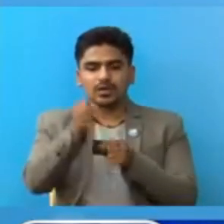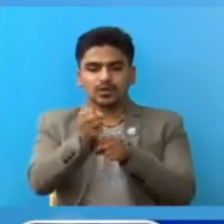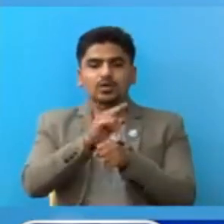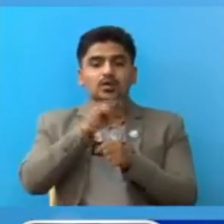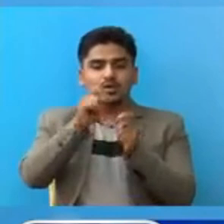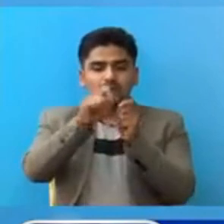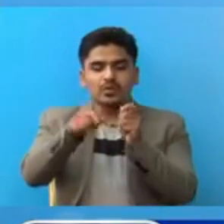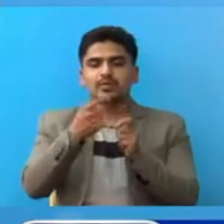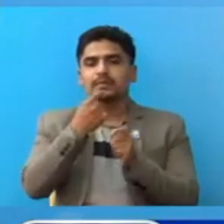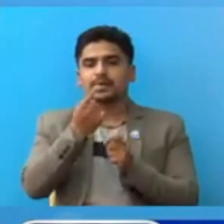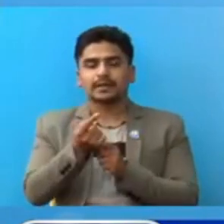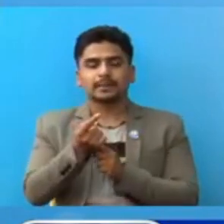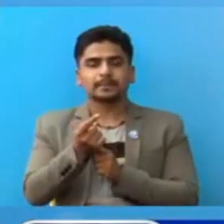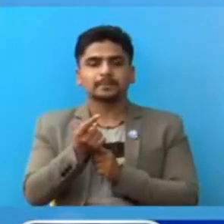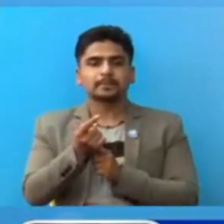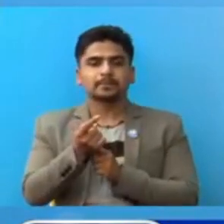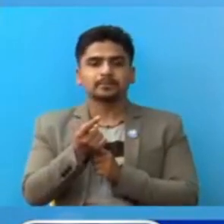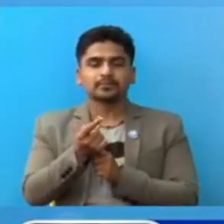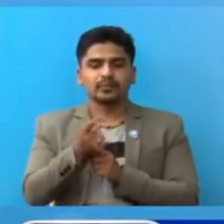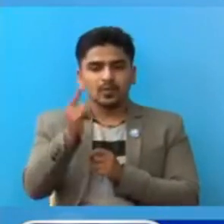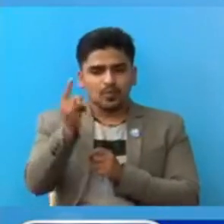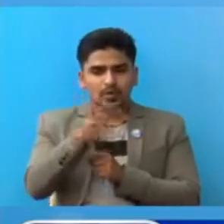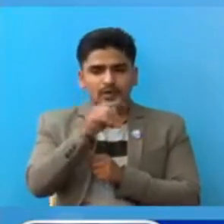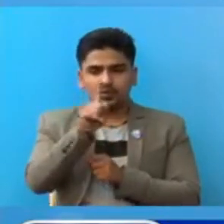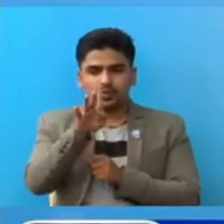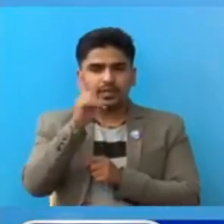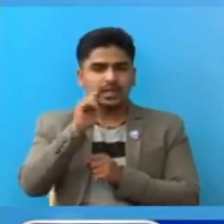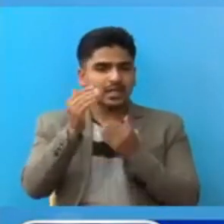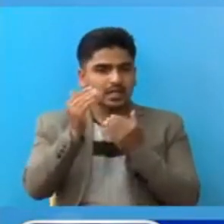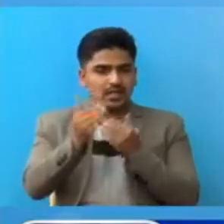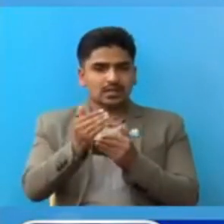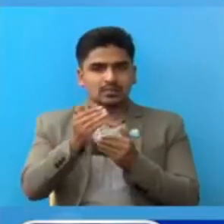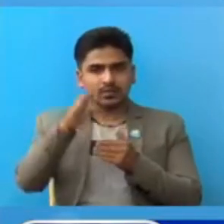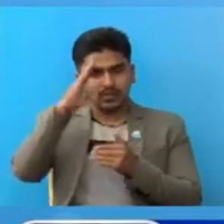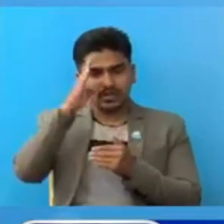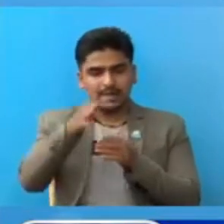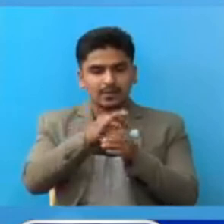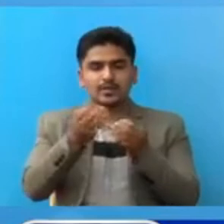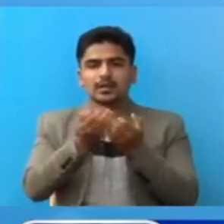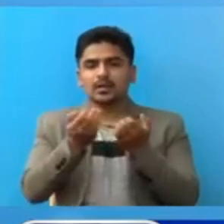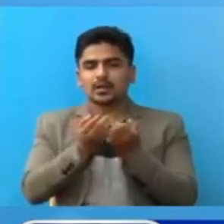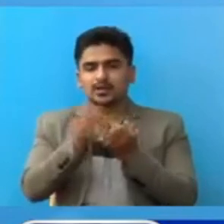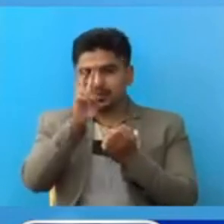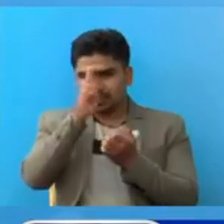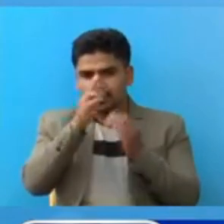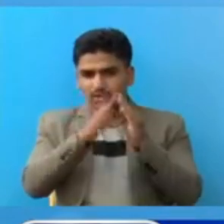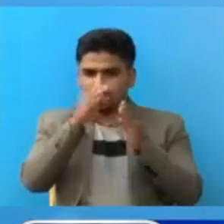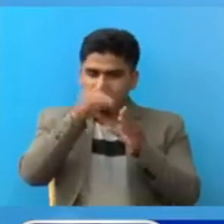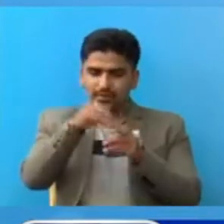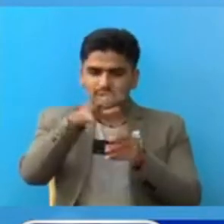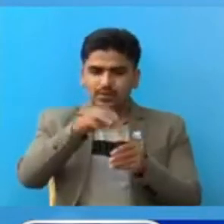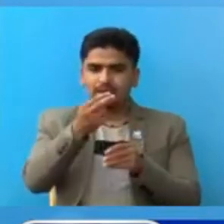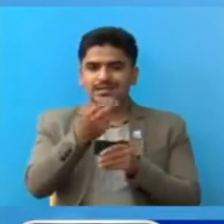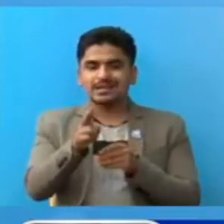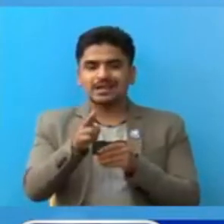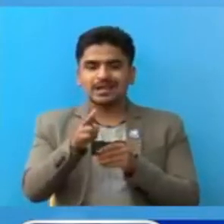नसरोस भने र फरके को चौद दीन सम्मा सरकारले वेवस्ता गरेको वा घर में सबई जना